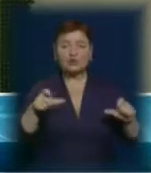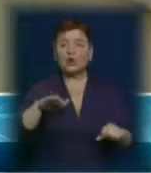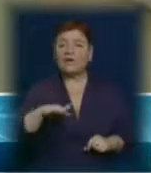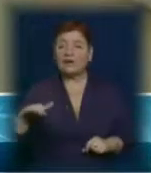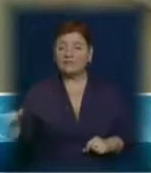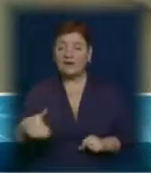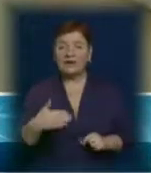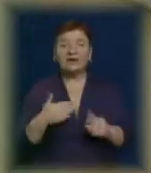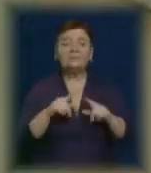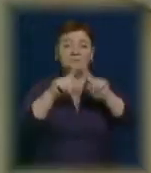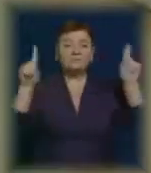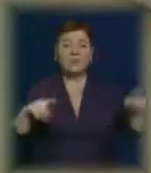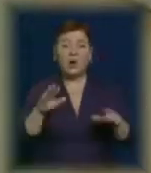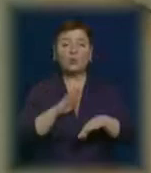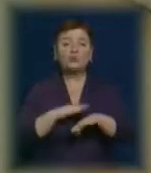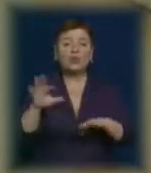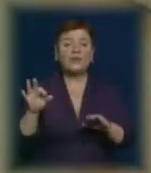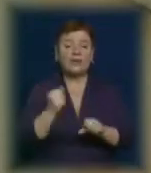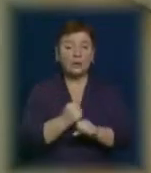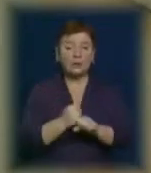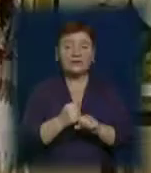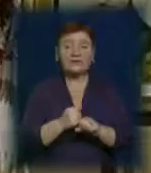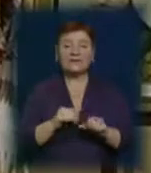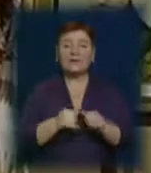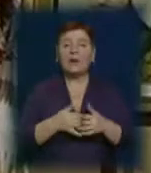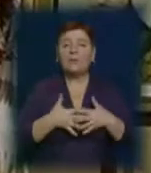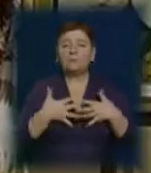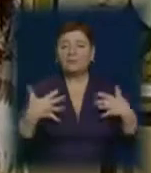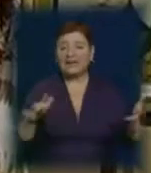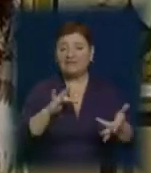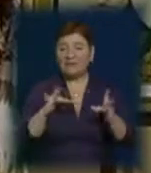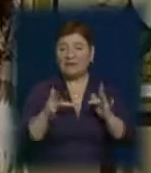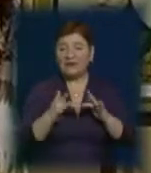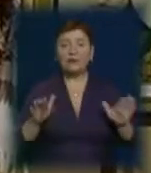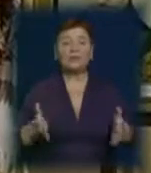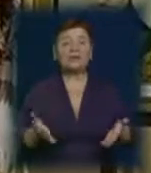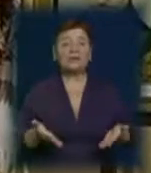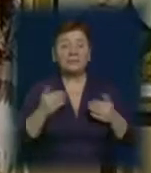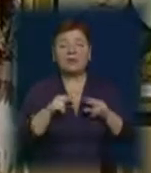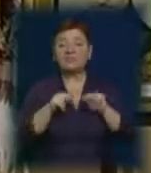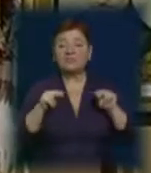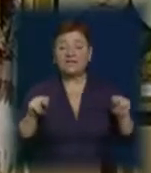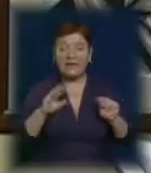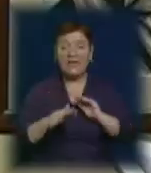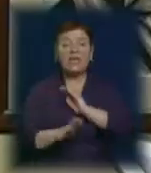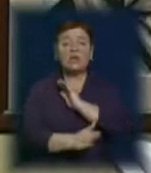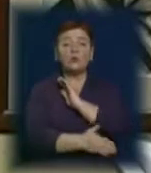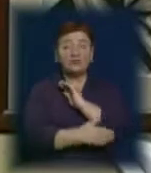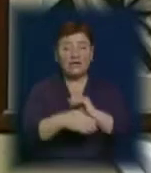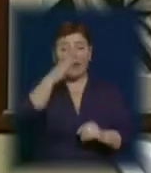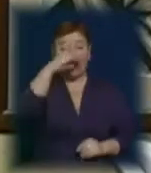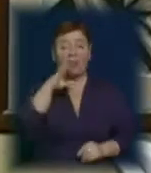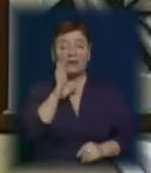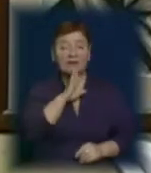виставку портретів Шевченка ручної роботи поширили в інтернеті ще рік тому. Підтримали її і вчителі, і учні, та їхні батьки.